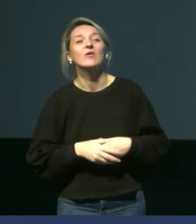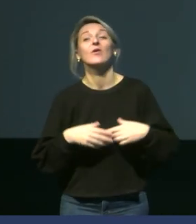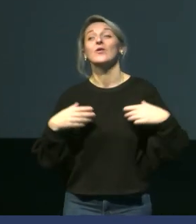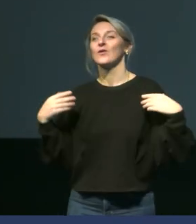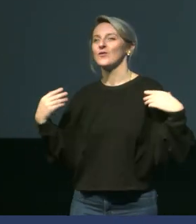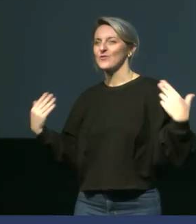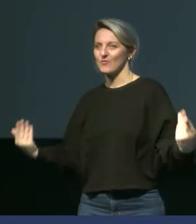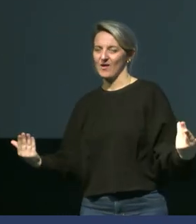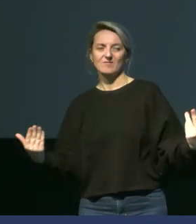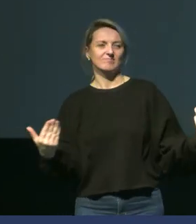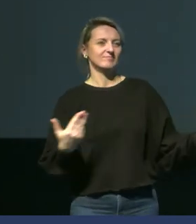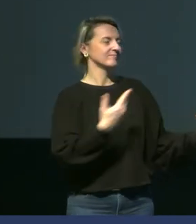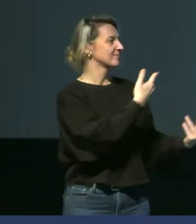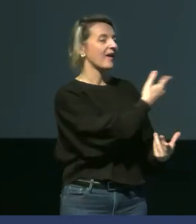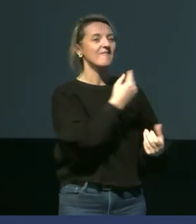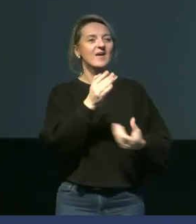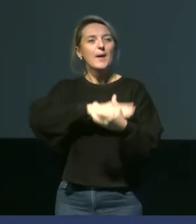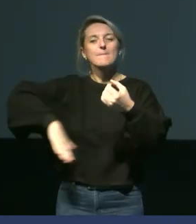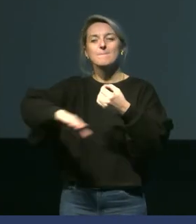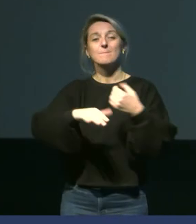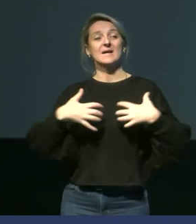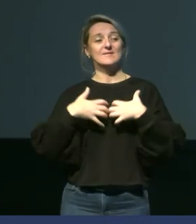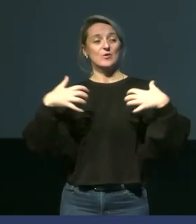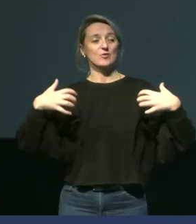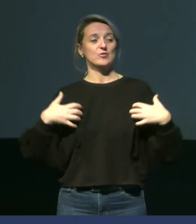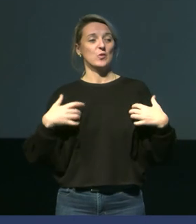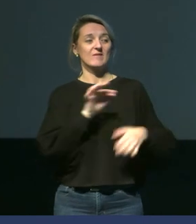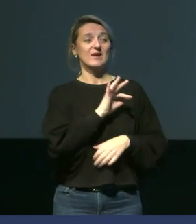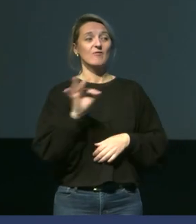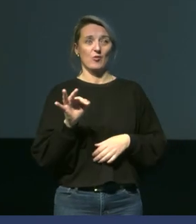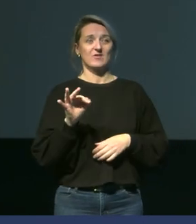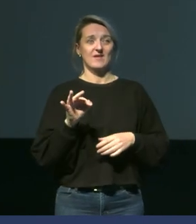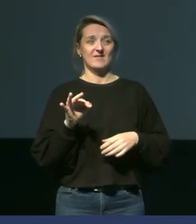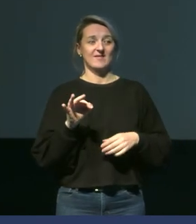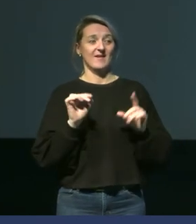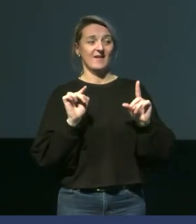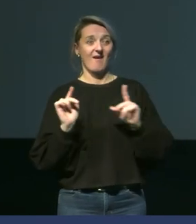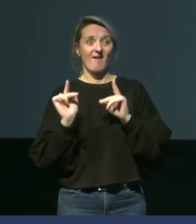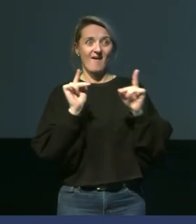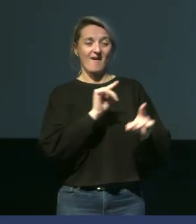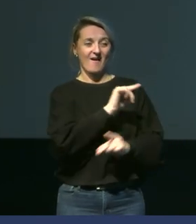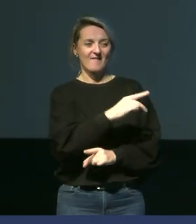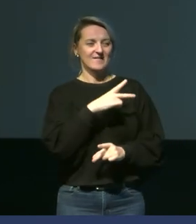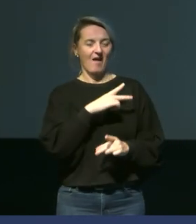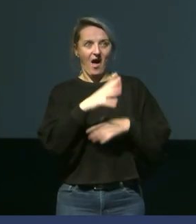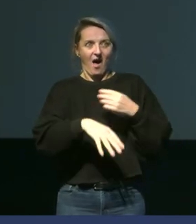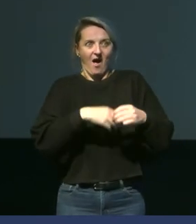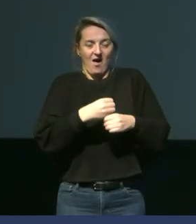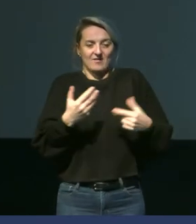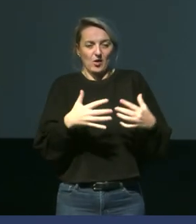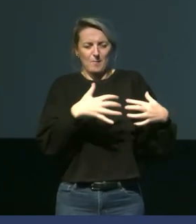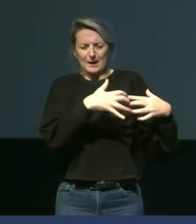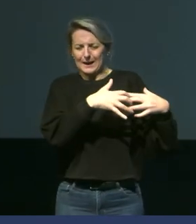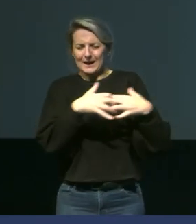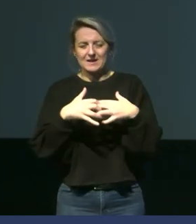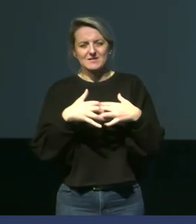Alors, sur la base scientifique française de Dumont-Durville, ici, c'était une année où on avait beaucoup de glace. L'année dernière, il y avait